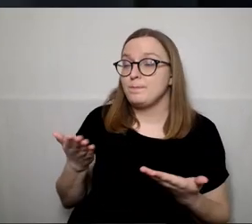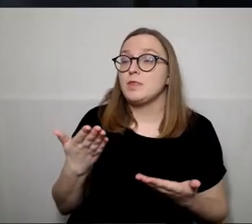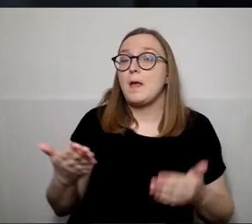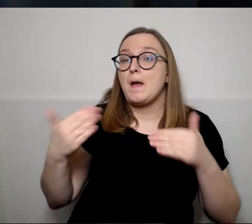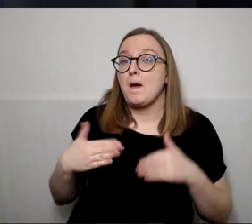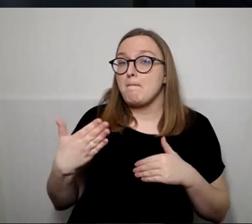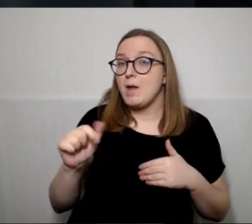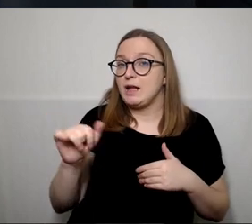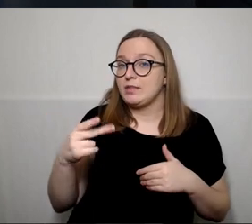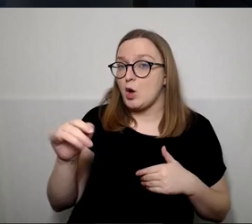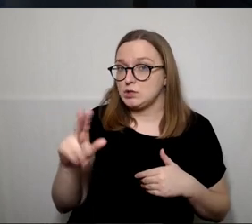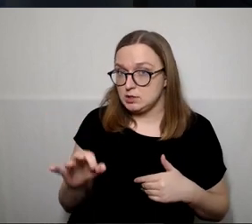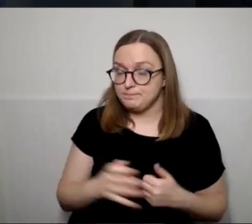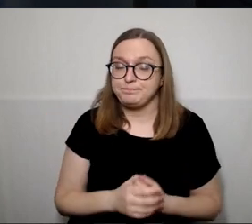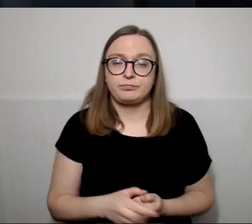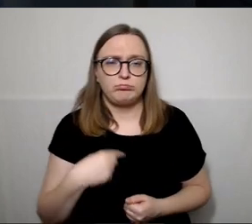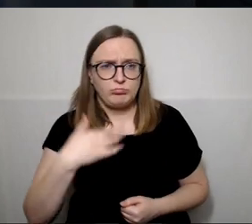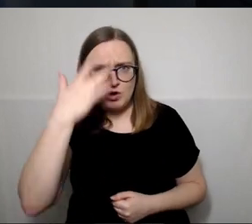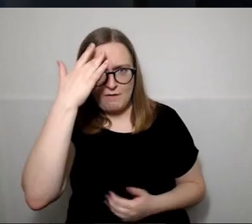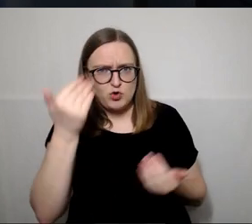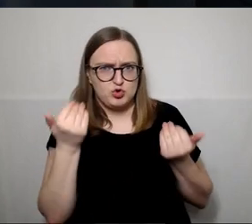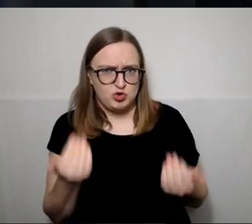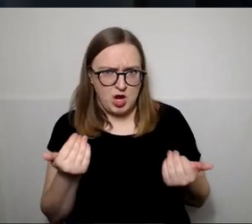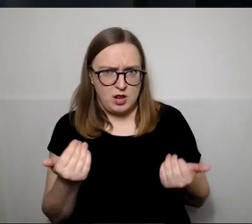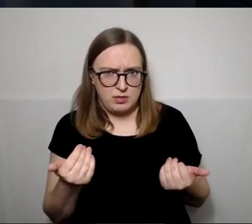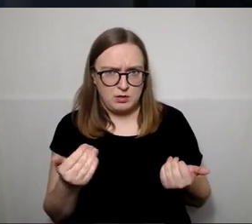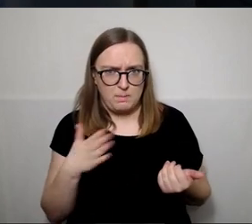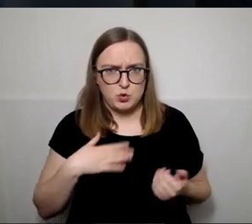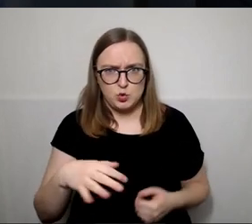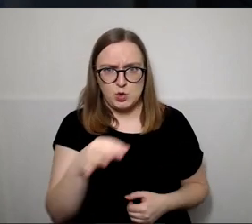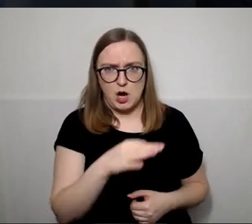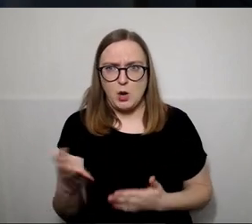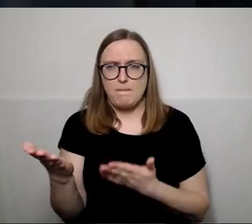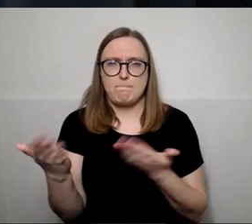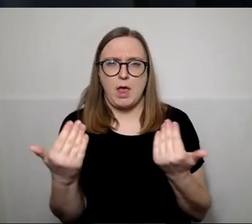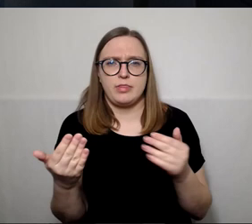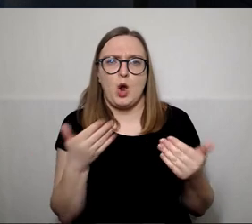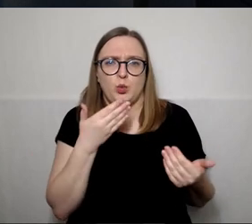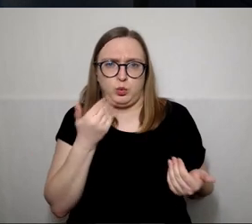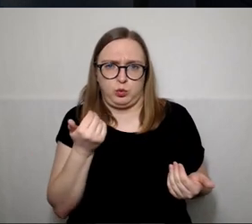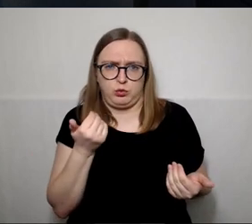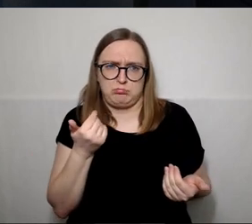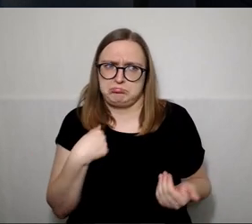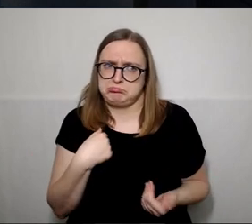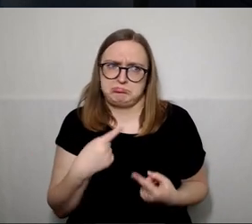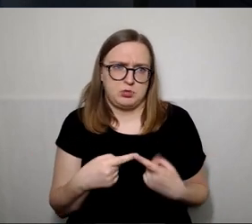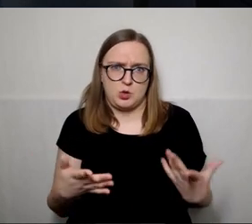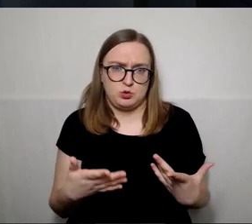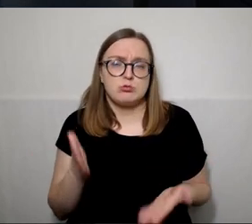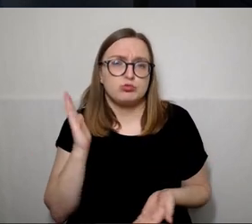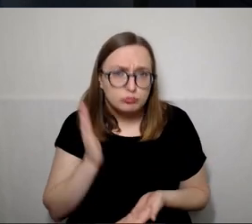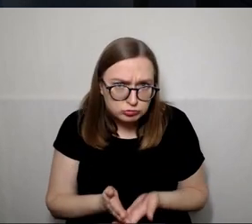Nemanaičiau, kad šiandien dienai nėra pas mums yra bendraujama su bendruomenim. Yra su bendruomenim